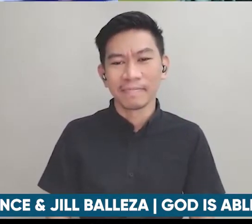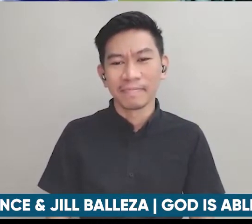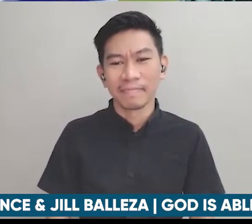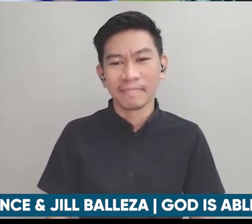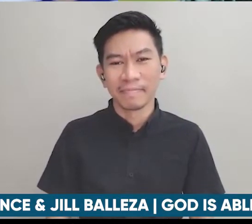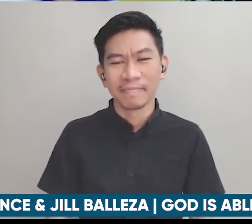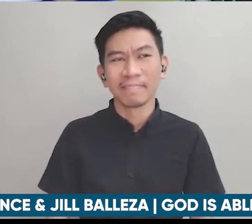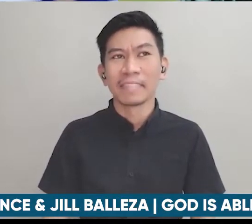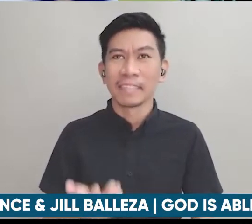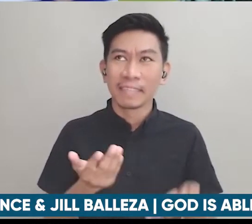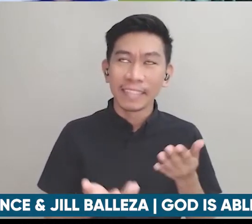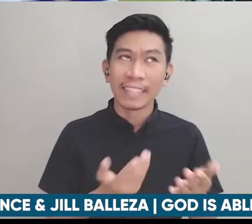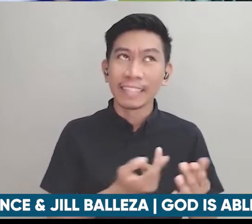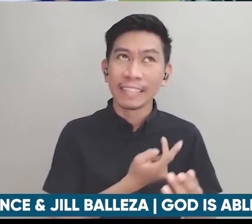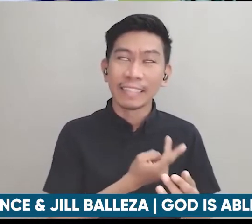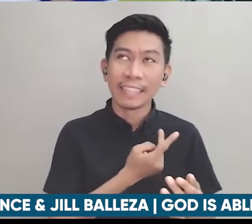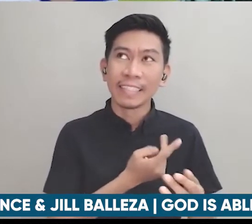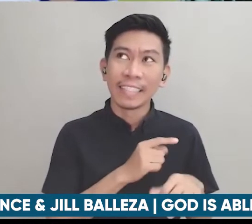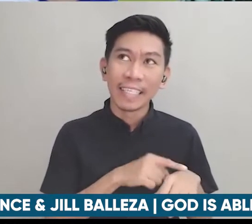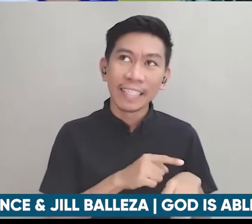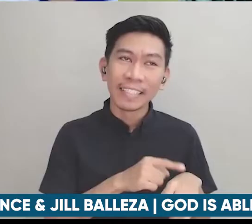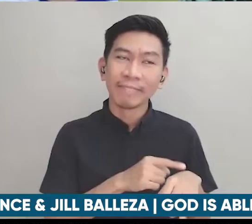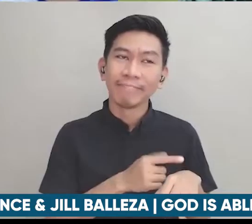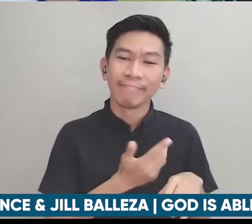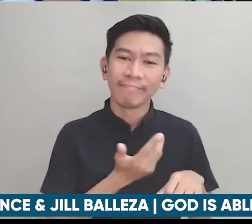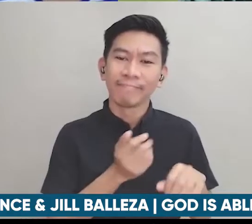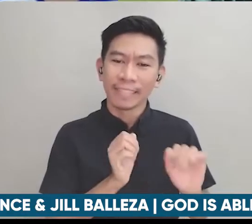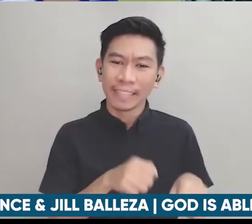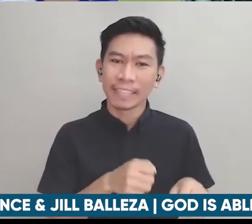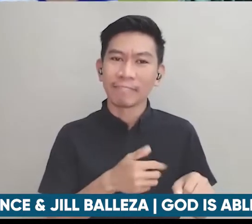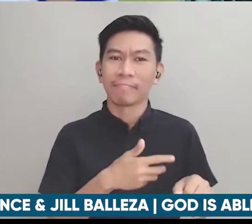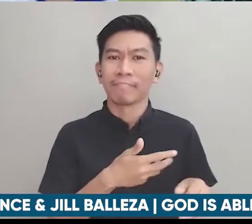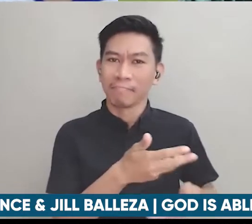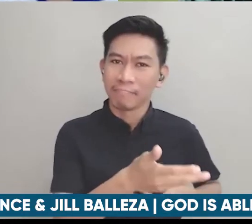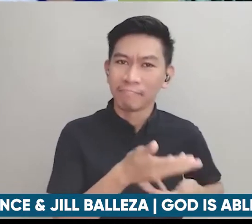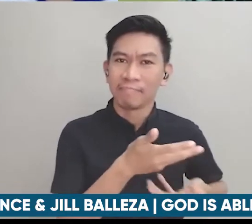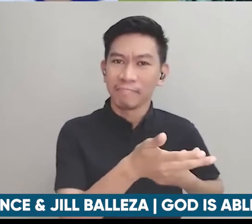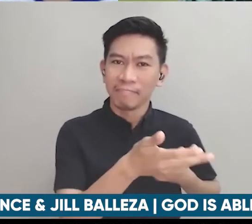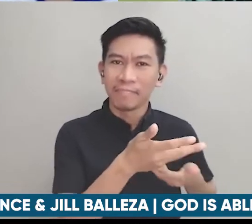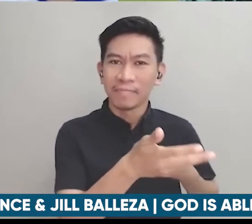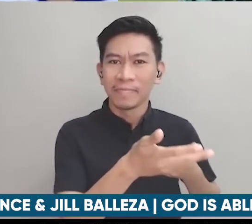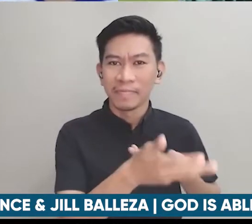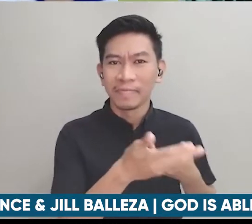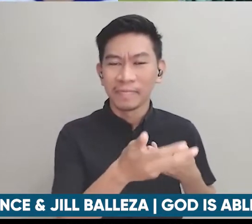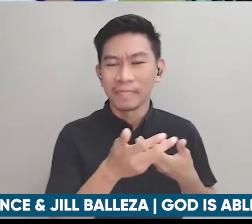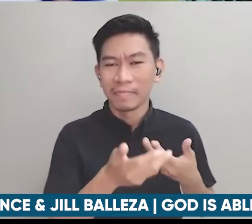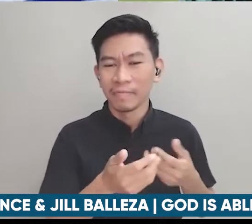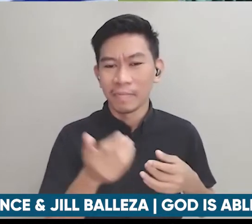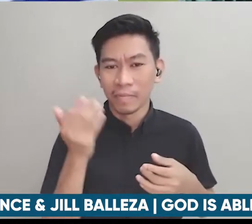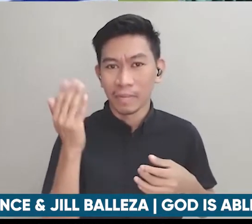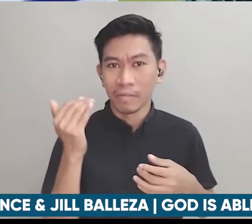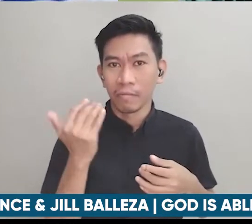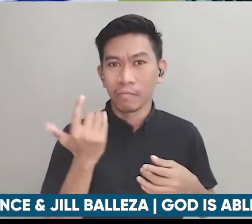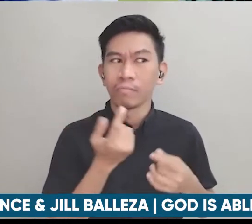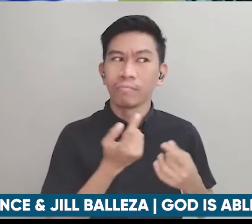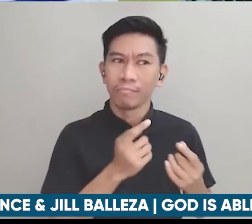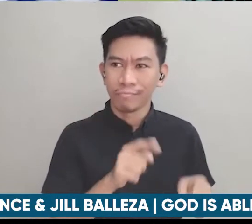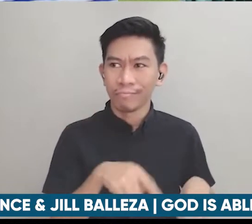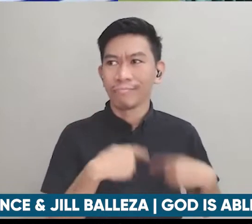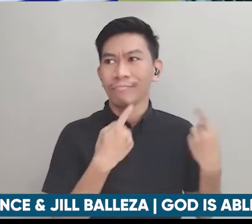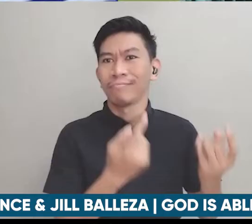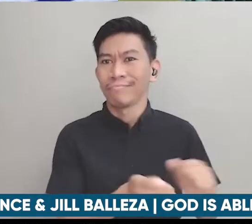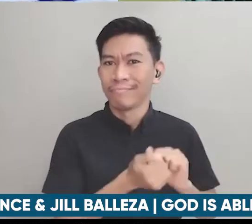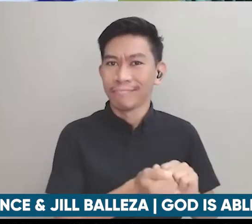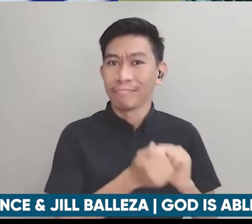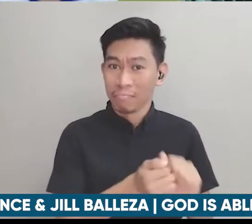time namin together to get to know each other more kasi syempre hindi naman porket kilala nyo na isa't isa noon